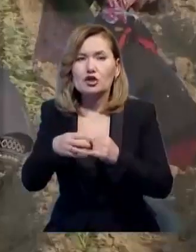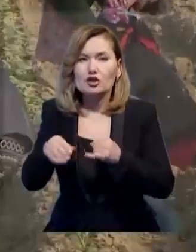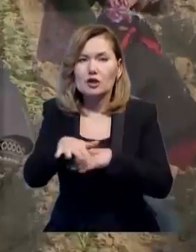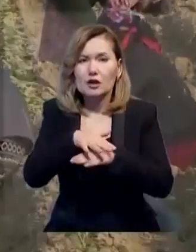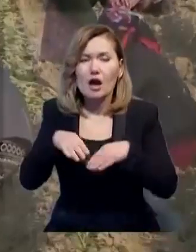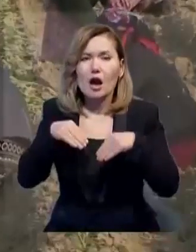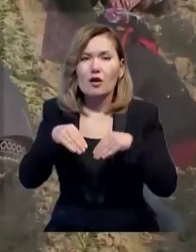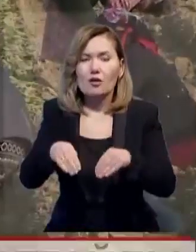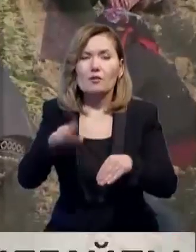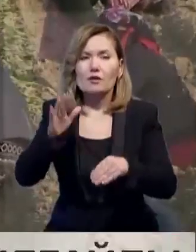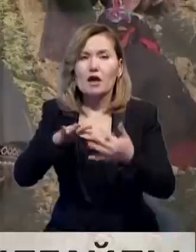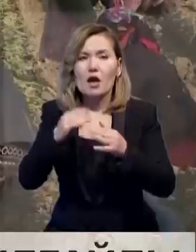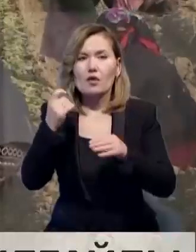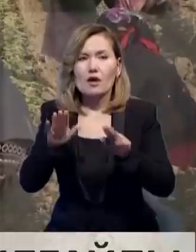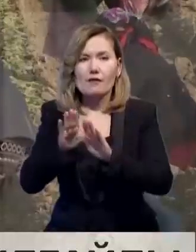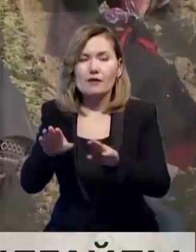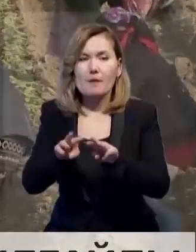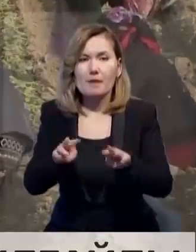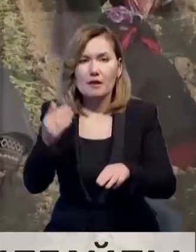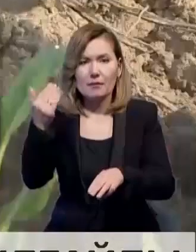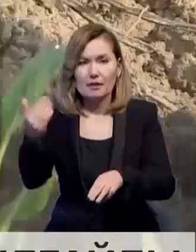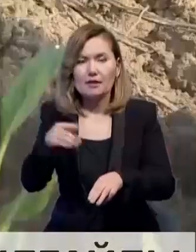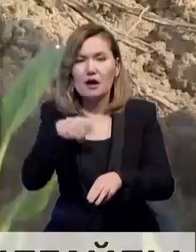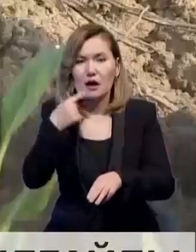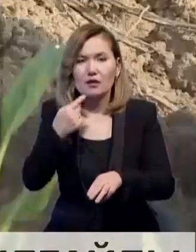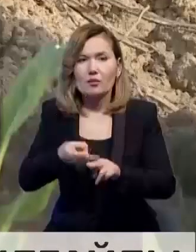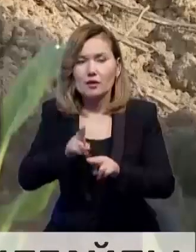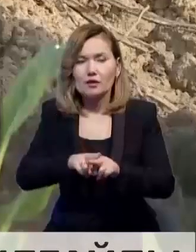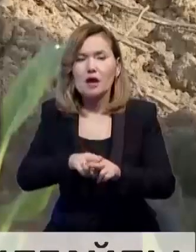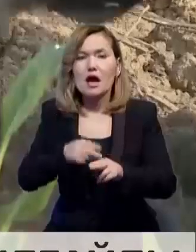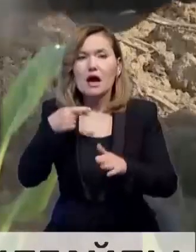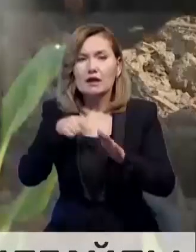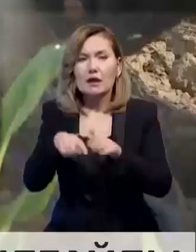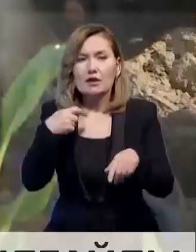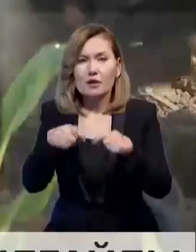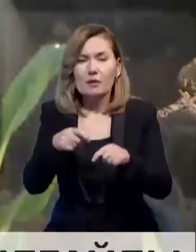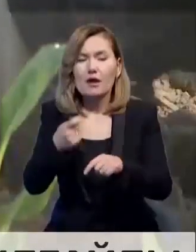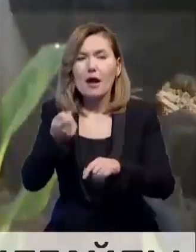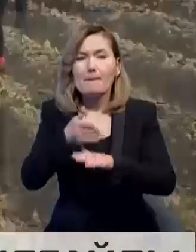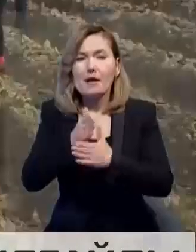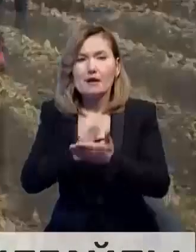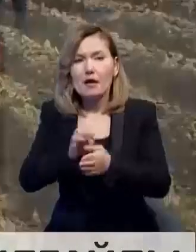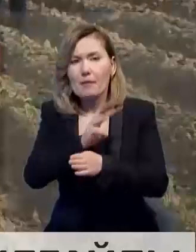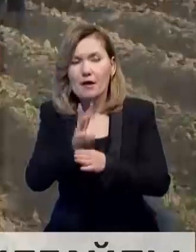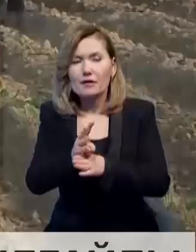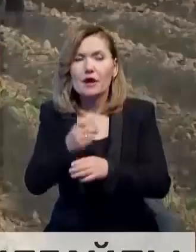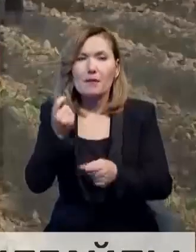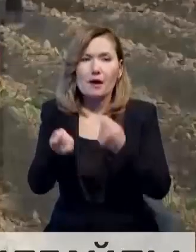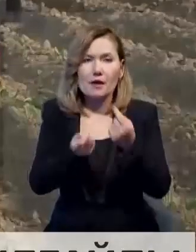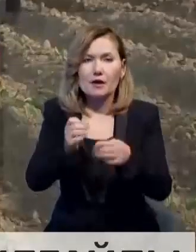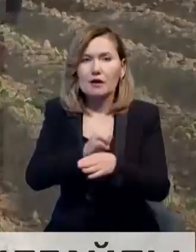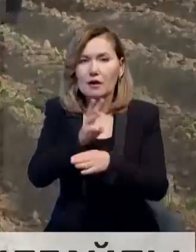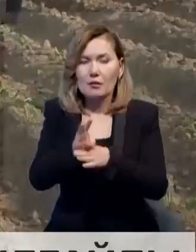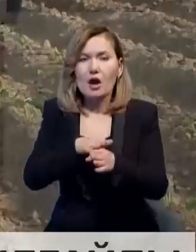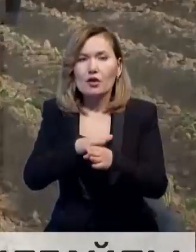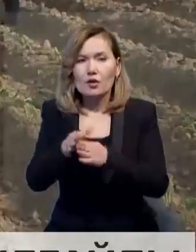Аулы шаруашылыға вице-министері әбілхайыр тама бектің айтуынша, бұл ішкін арқты бидай және басқа да дәнді дақылдар мен